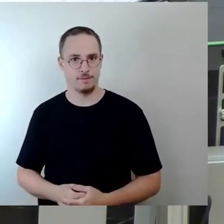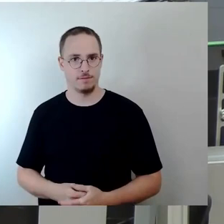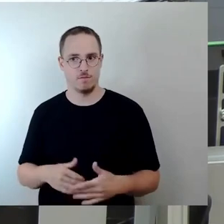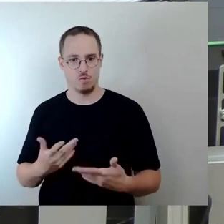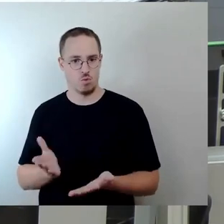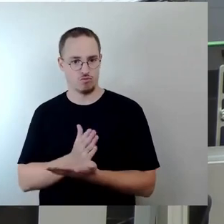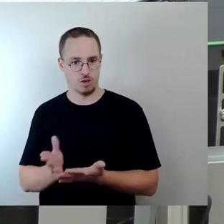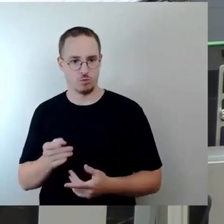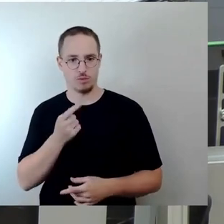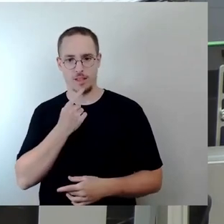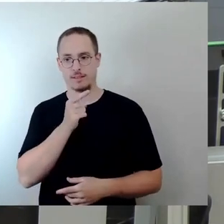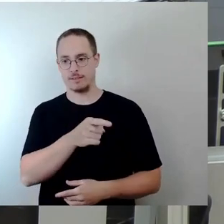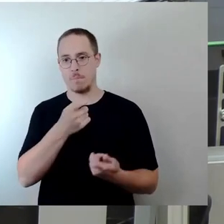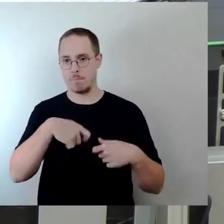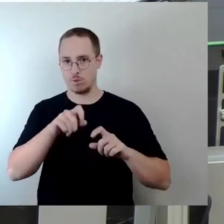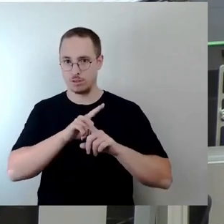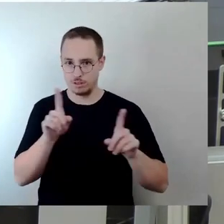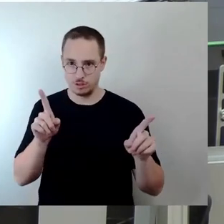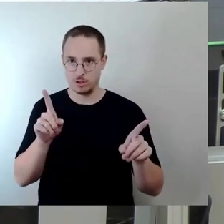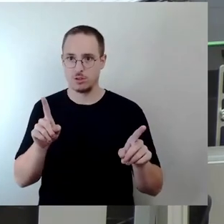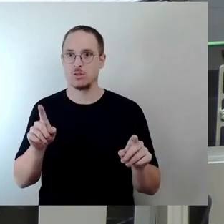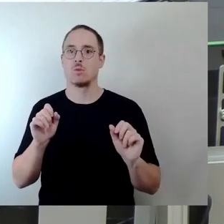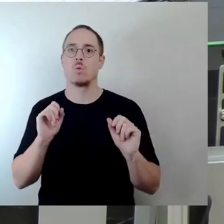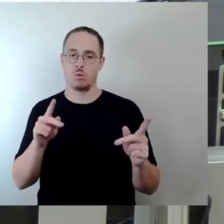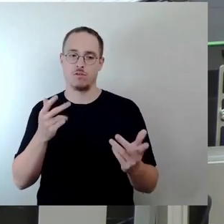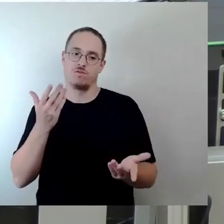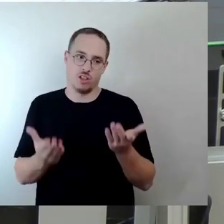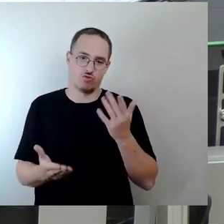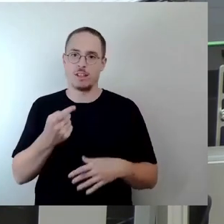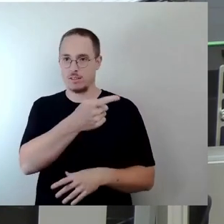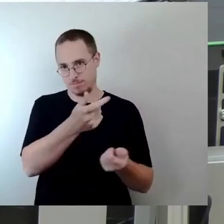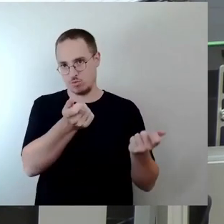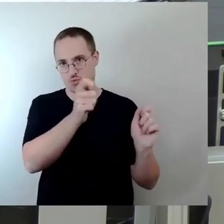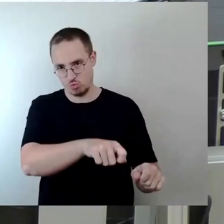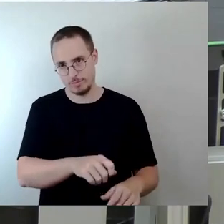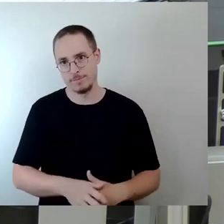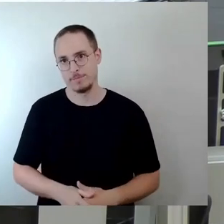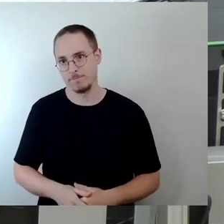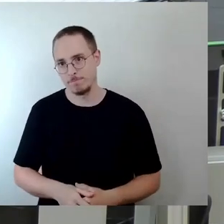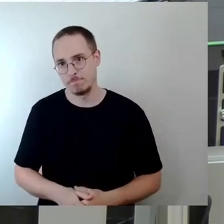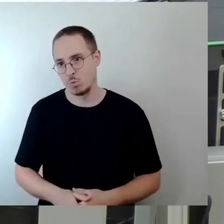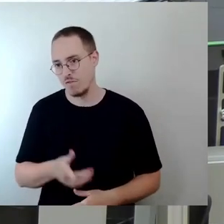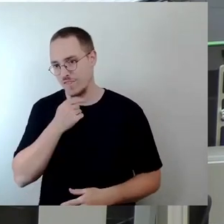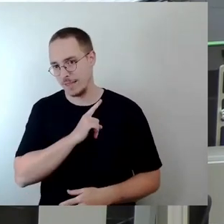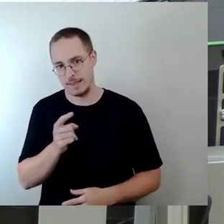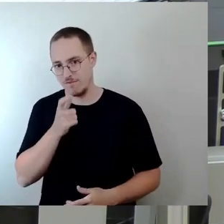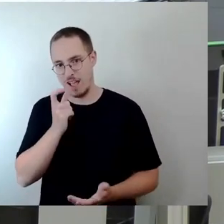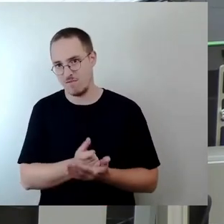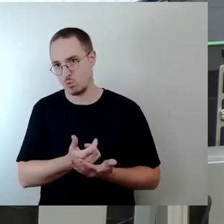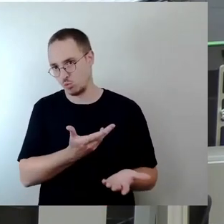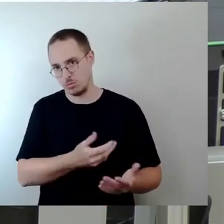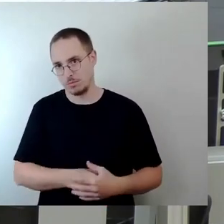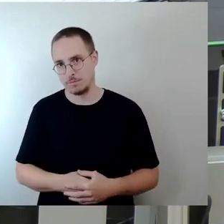heißt das, dass mit den jetzigen Zeitketten die Schließung der Semperoper droht. Und das können wir kulturpolitisch nicht verantworten. Und ich will aber klar sagen, wir